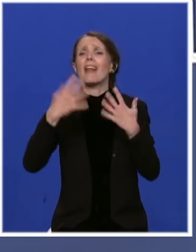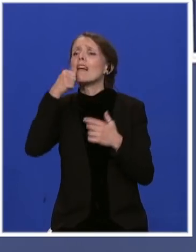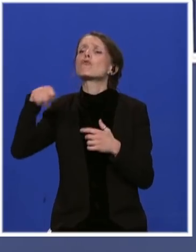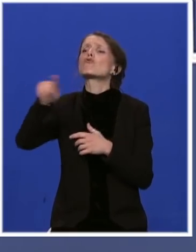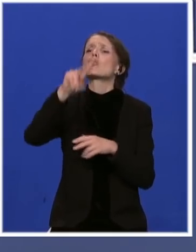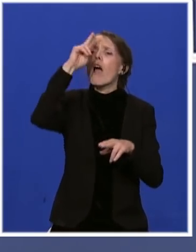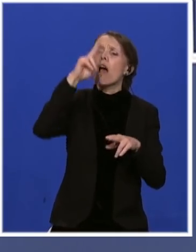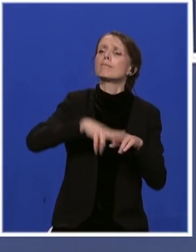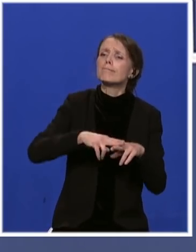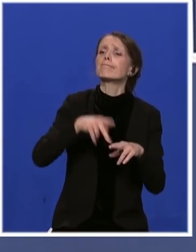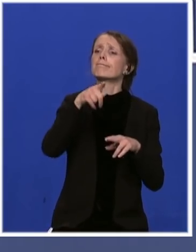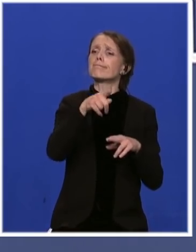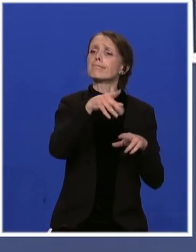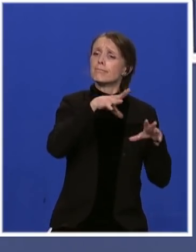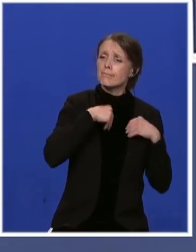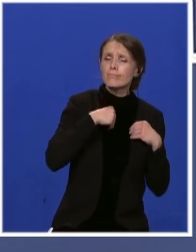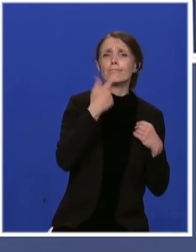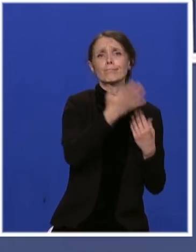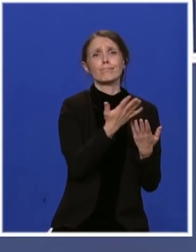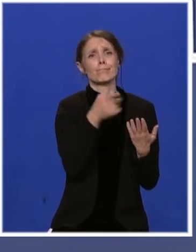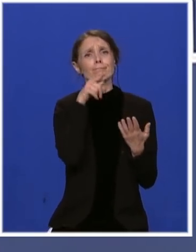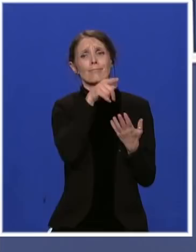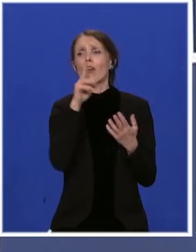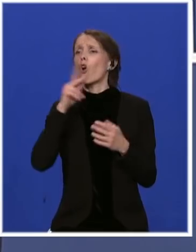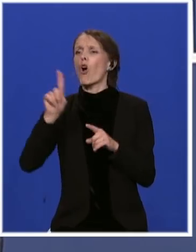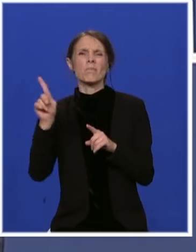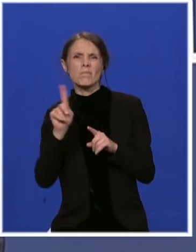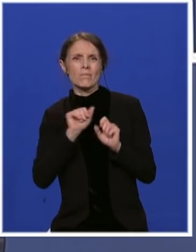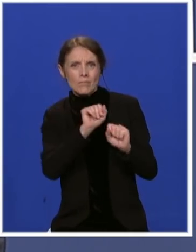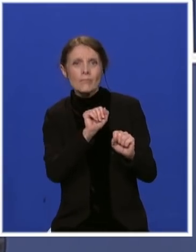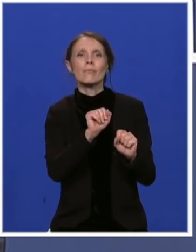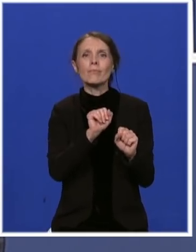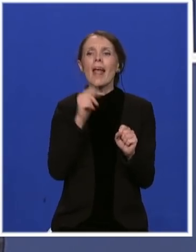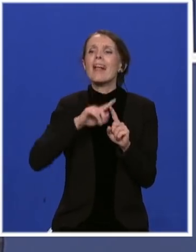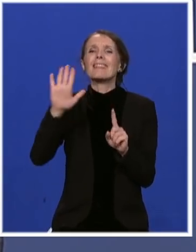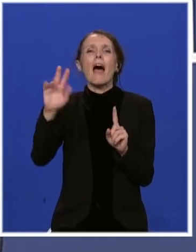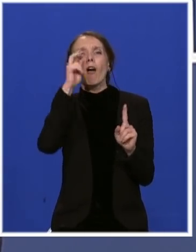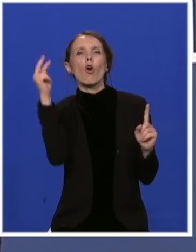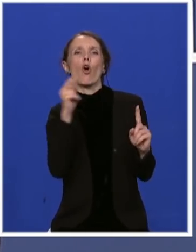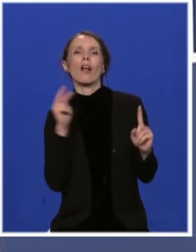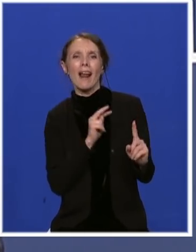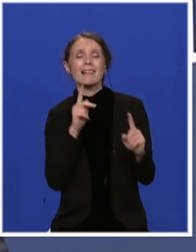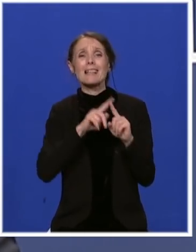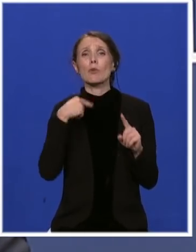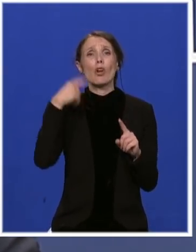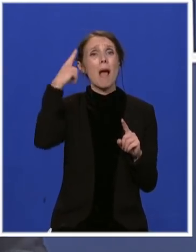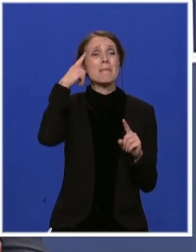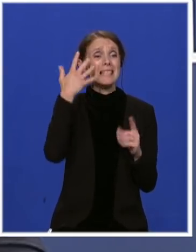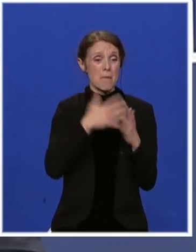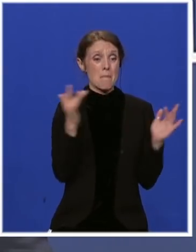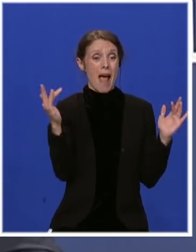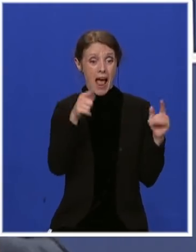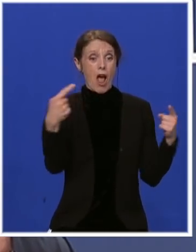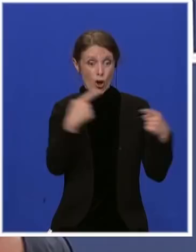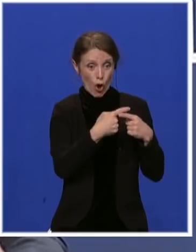jedna ograničavajuća okolnost za Srbiju. Zato sam je uvijek smatrao da je zamrzno od konflikta loše rešenje i zato sam smatrao da je važno